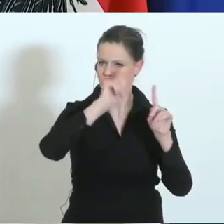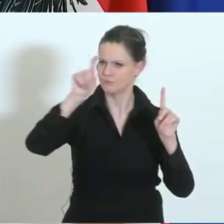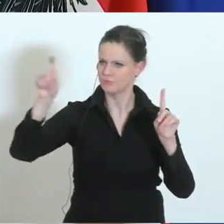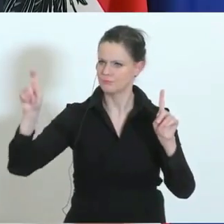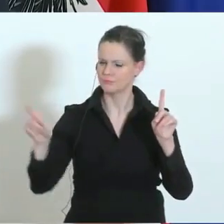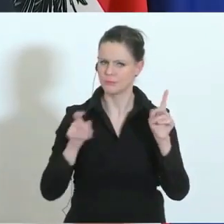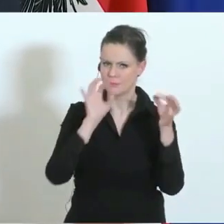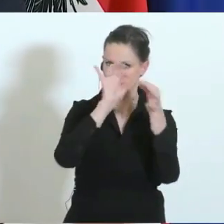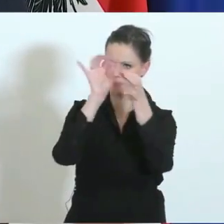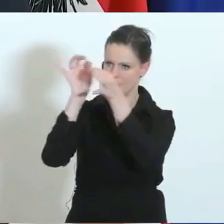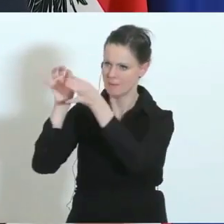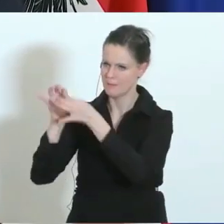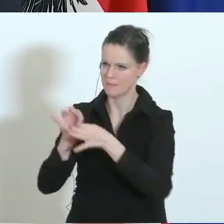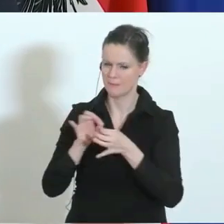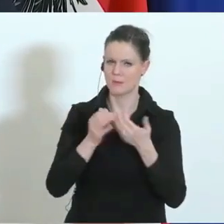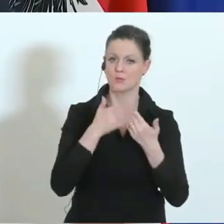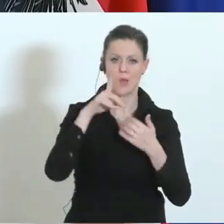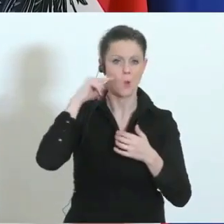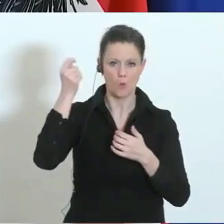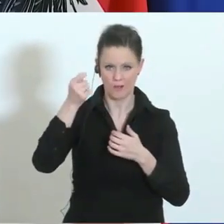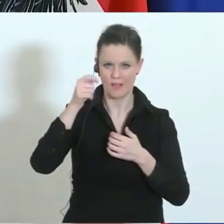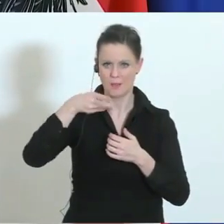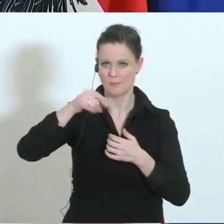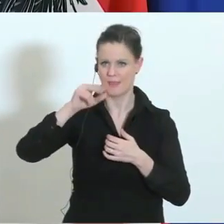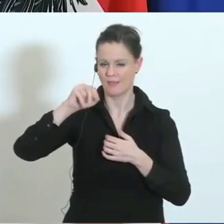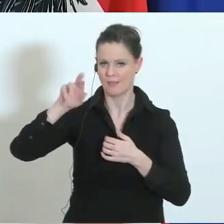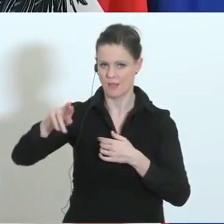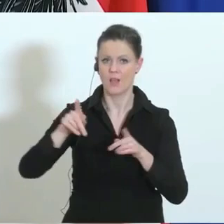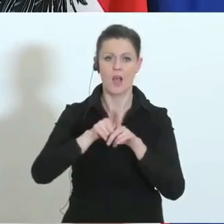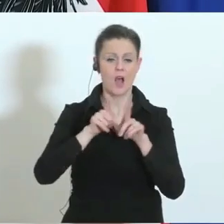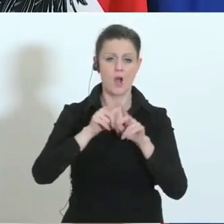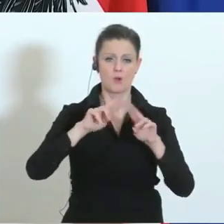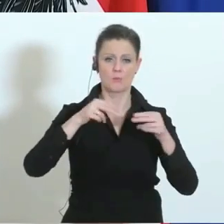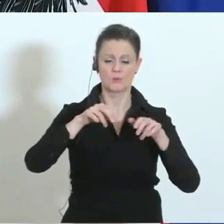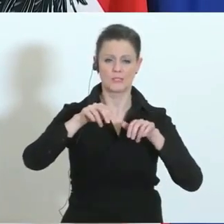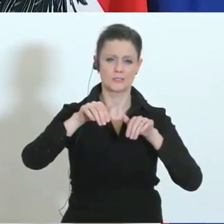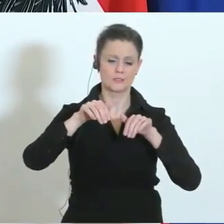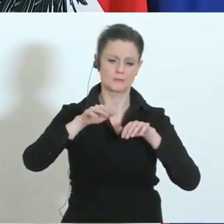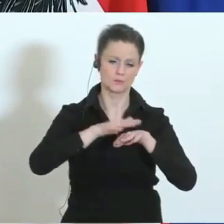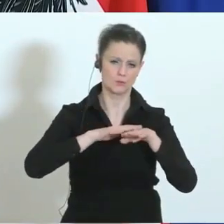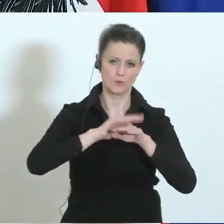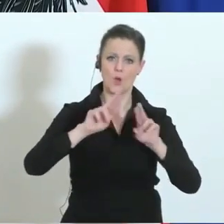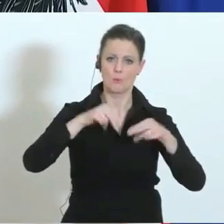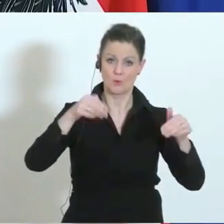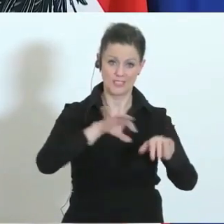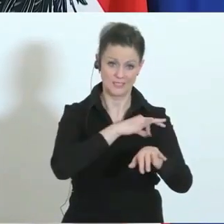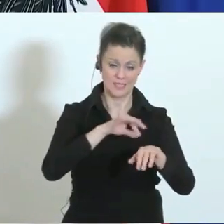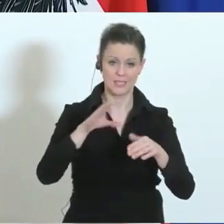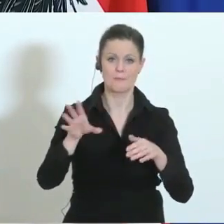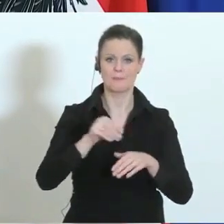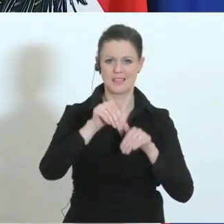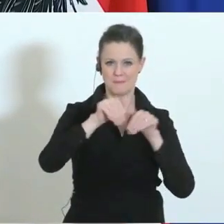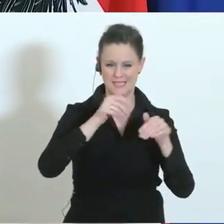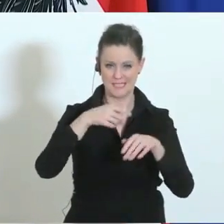Innenminister Pinter in Ungarn, der Bundeskanzler mit dem Ministerpräsidenten, damit es hier immer wieder auch